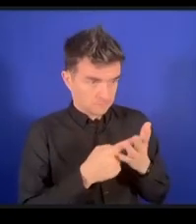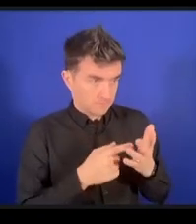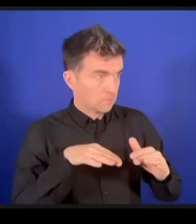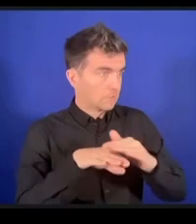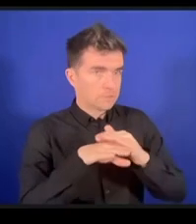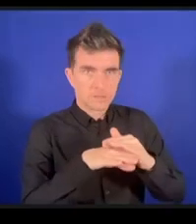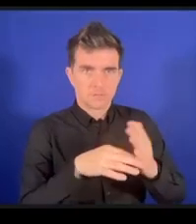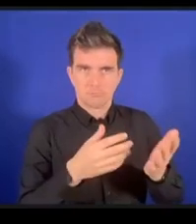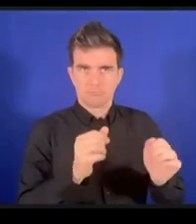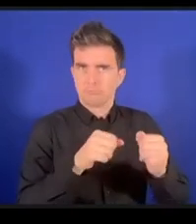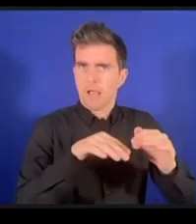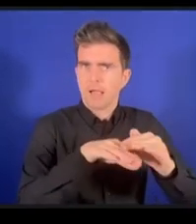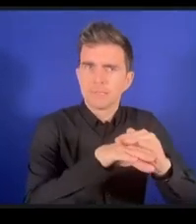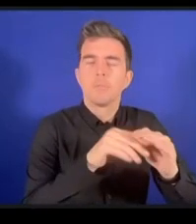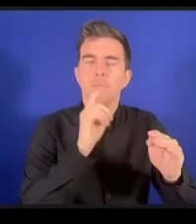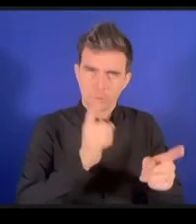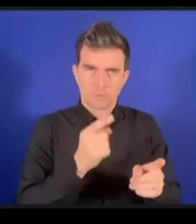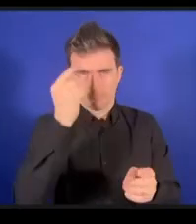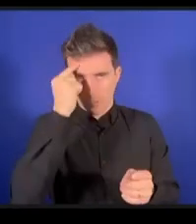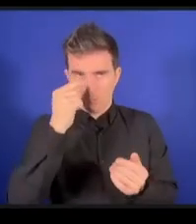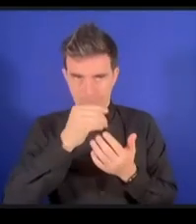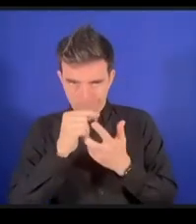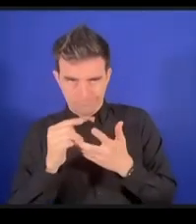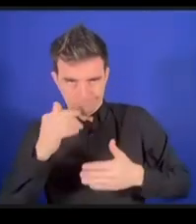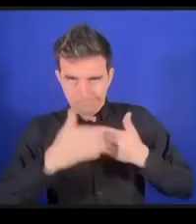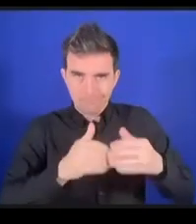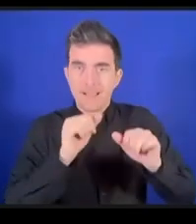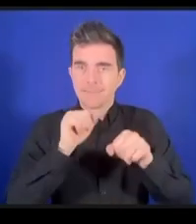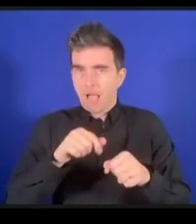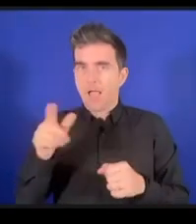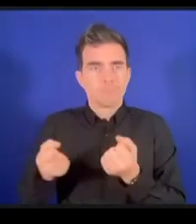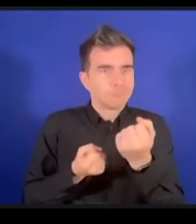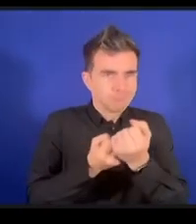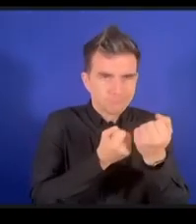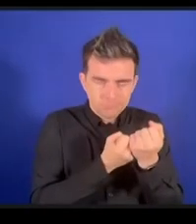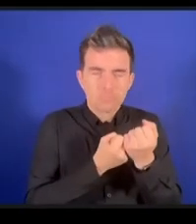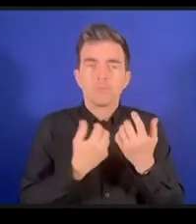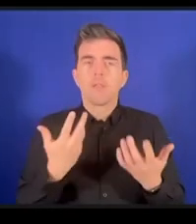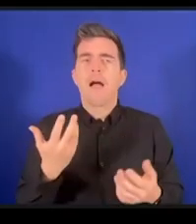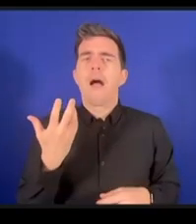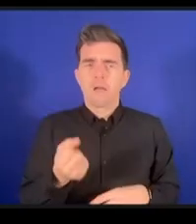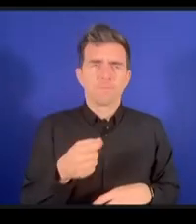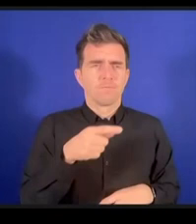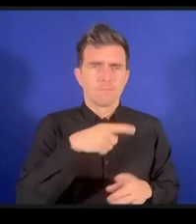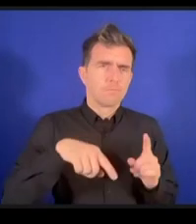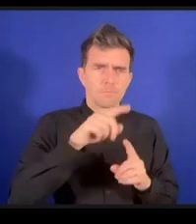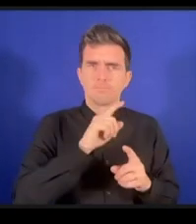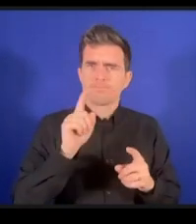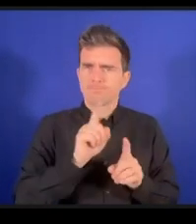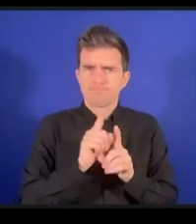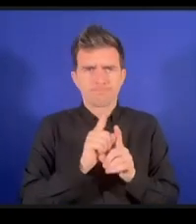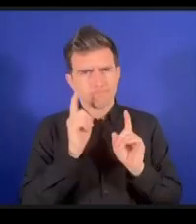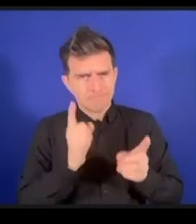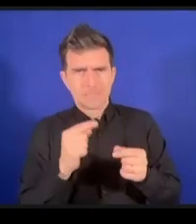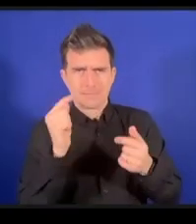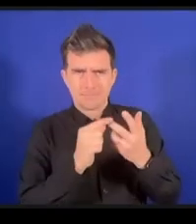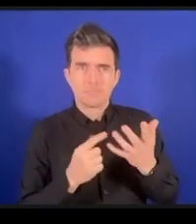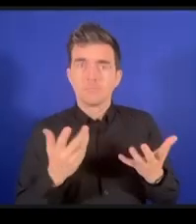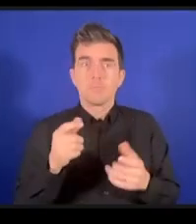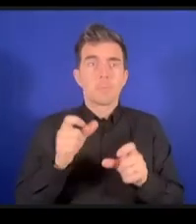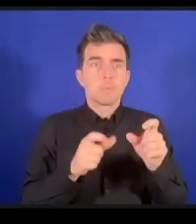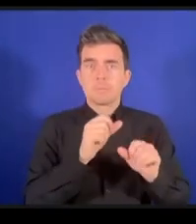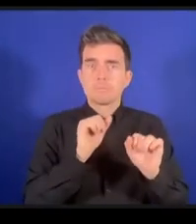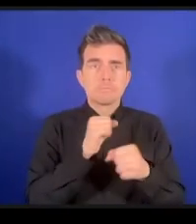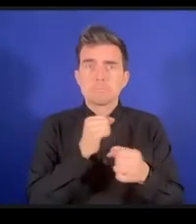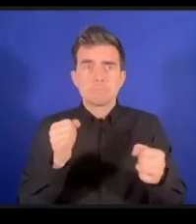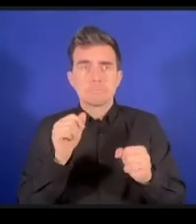コンテンツに到達できない場合もあるかもしれませんスクリーンリーダーがなければ到達できない場合もあります